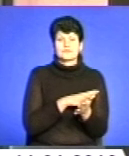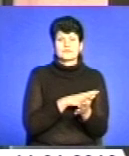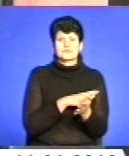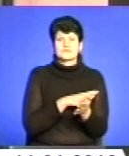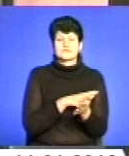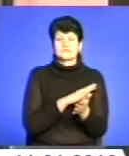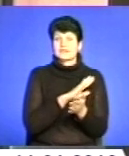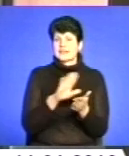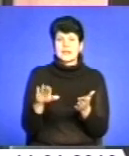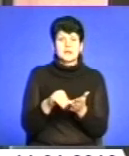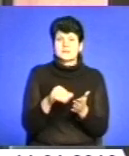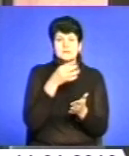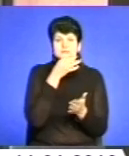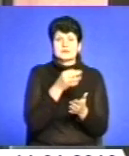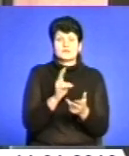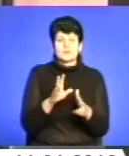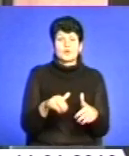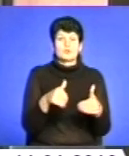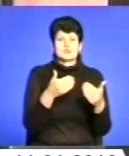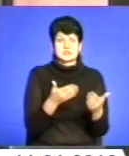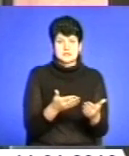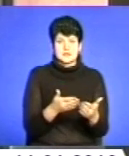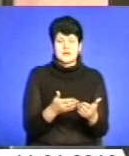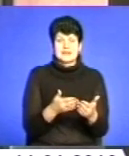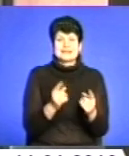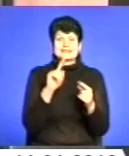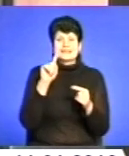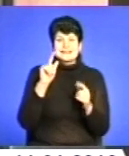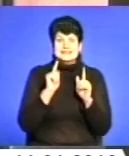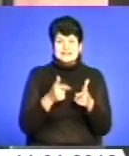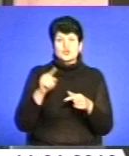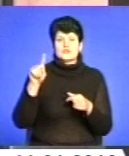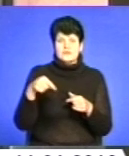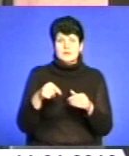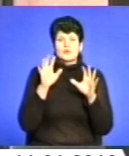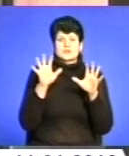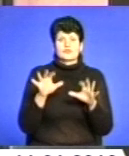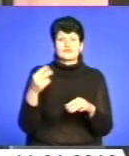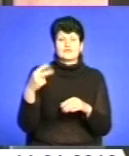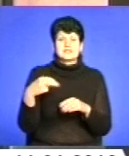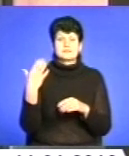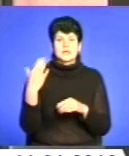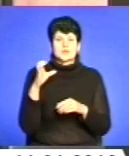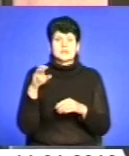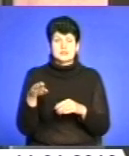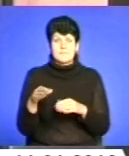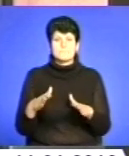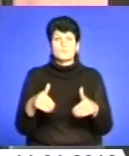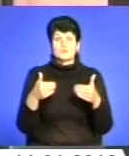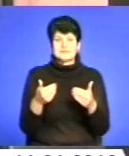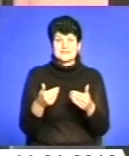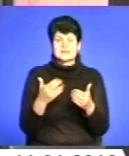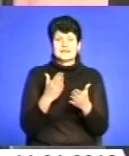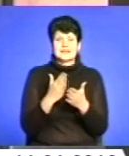Не представився, а пропозицію подав. Згідно вимог закону 25-ї статті, пропозиції, які